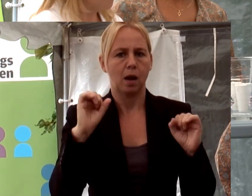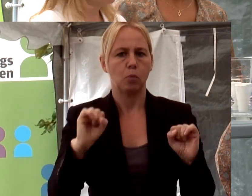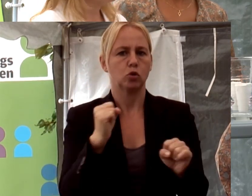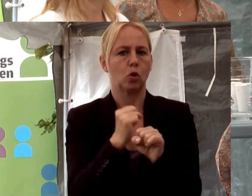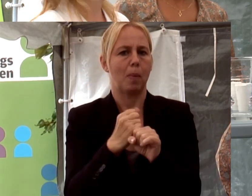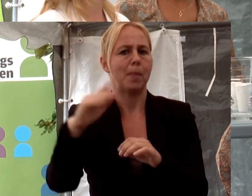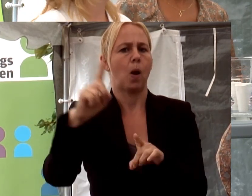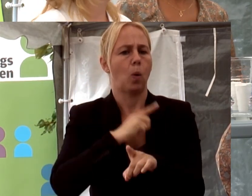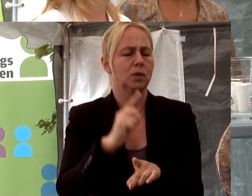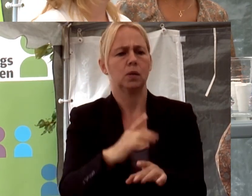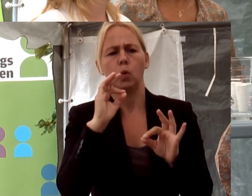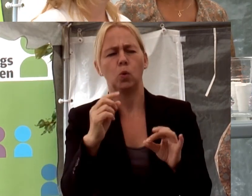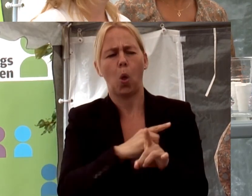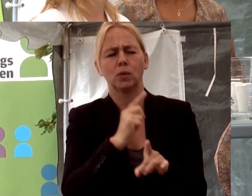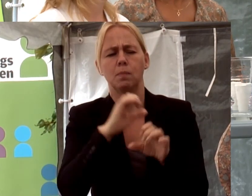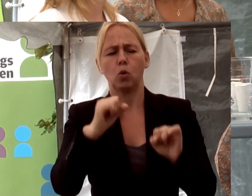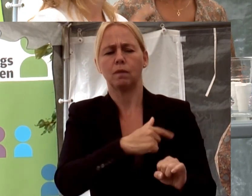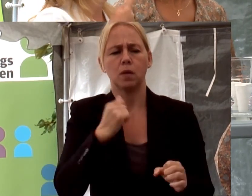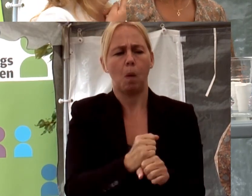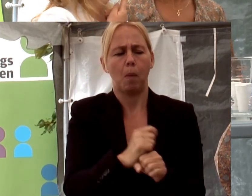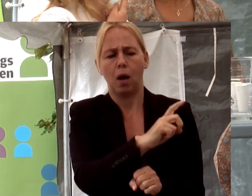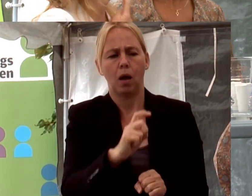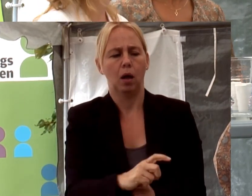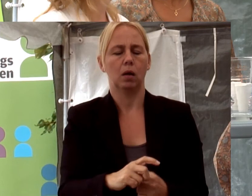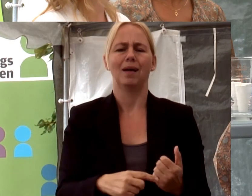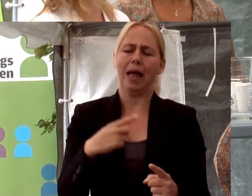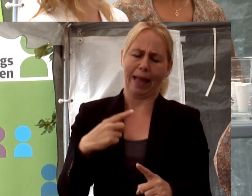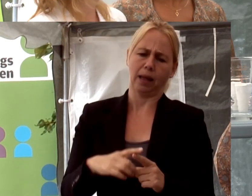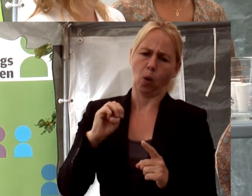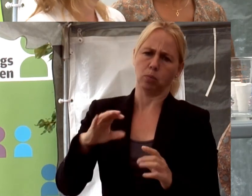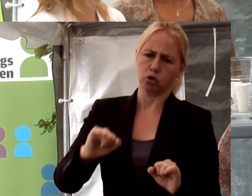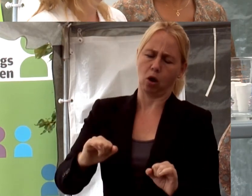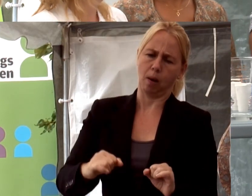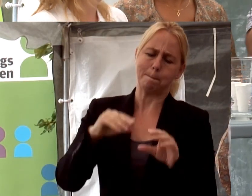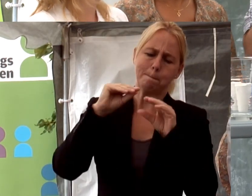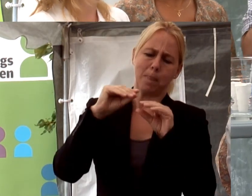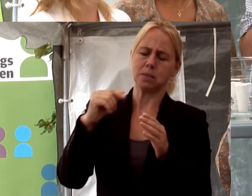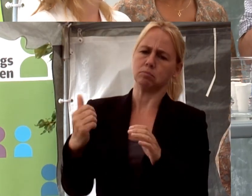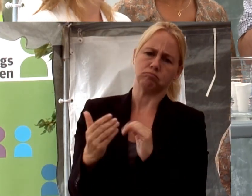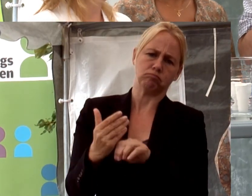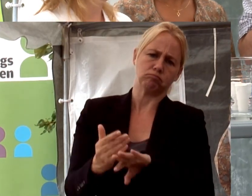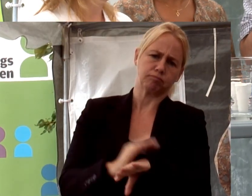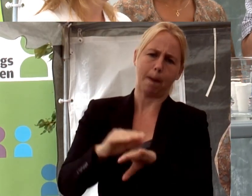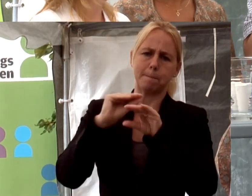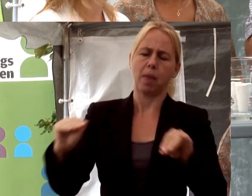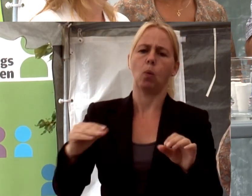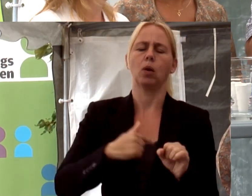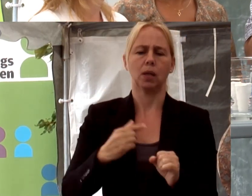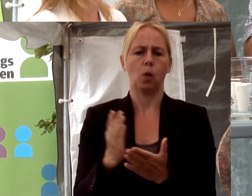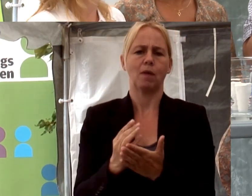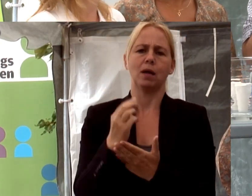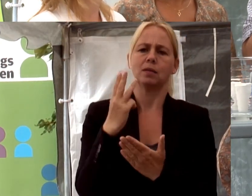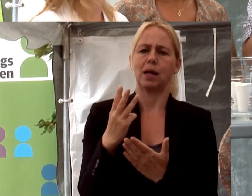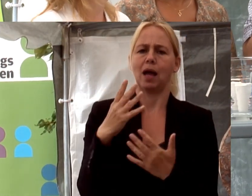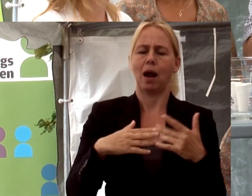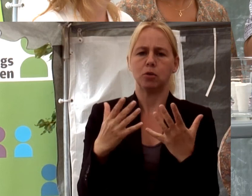Hur länge måste vi jobba? Den enkla, om man nu ska vara riktigt superpedagog, så kan vi säga att det är ungefär tre